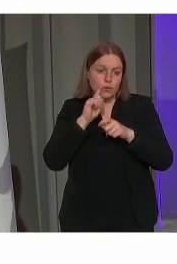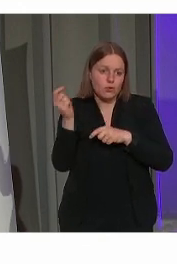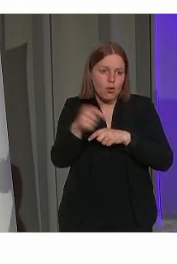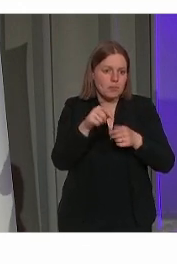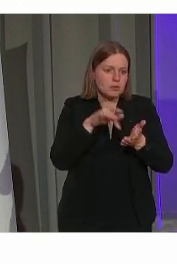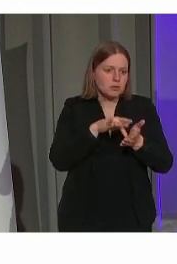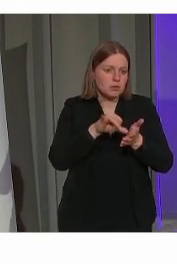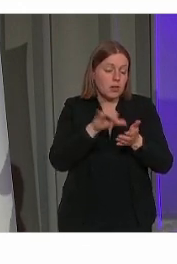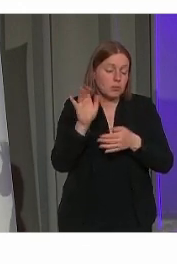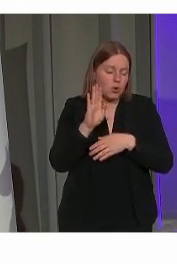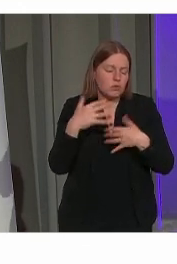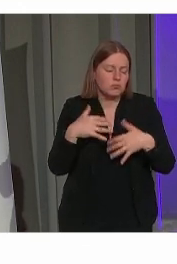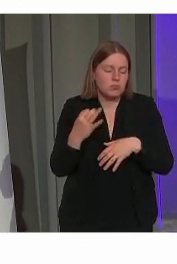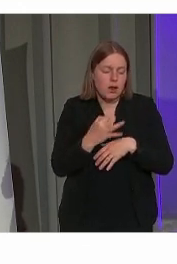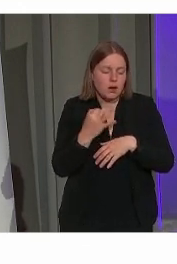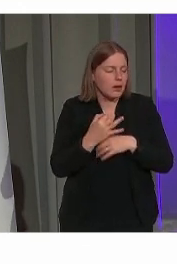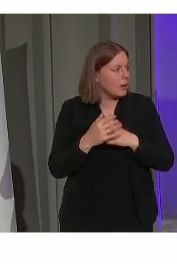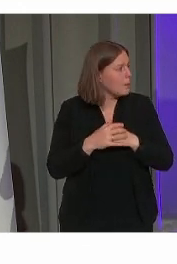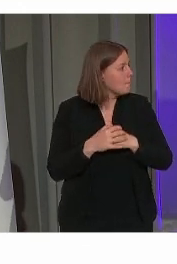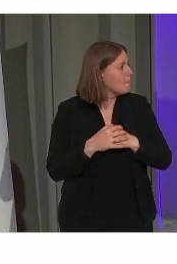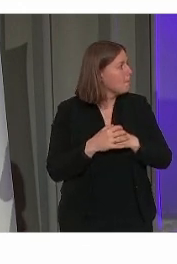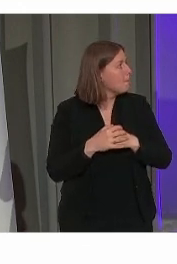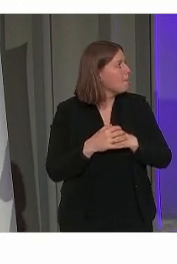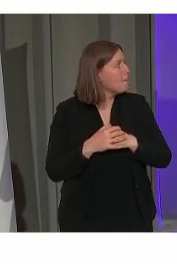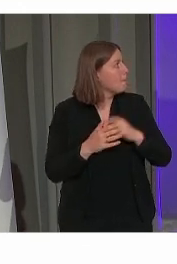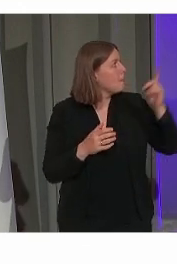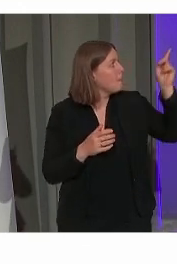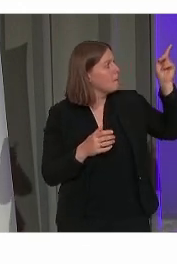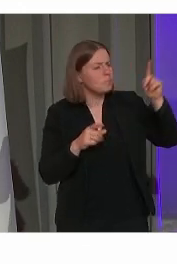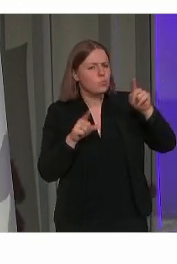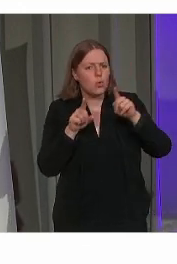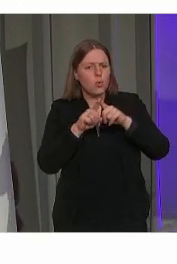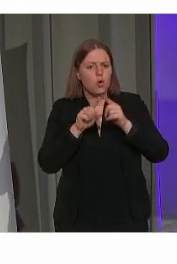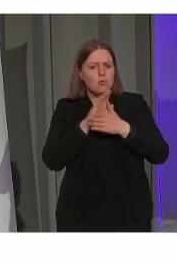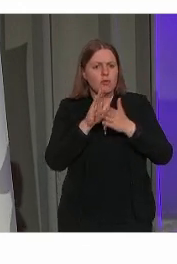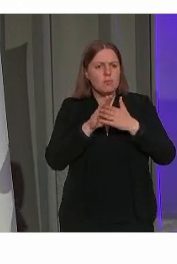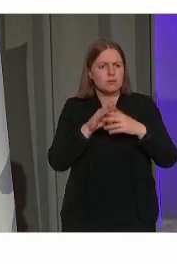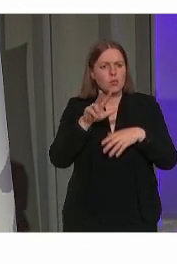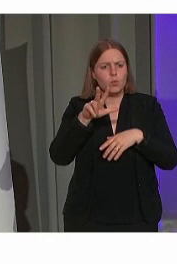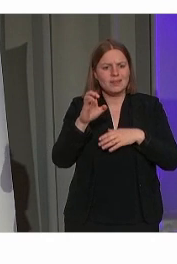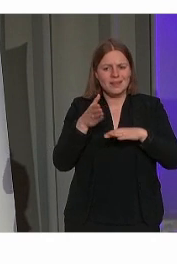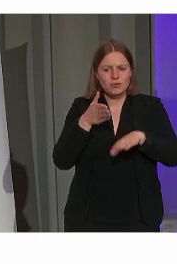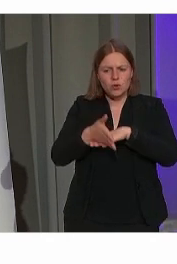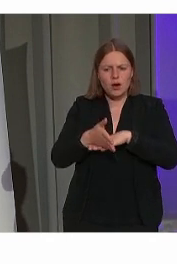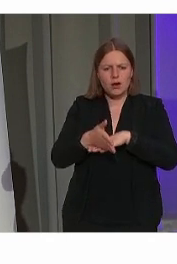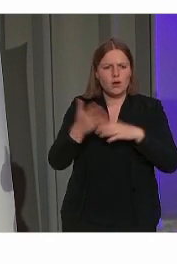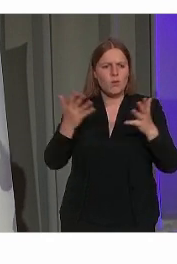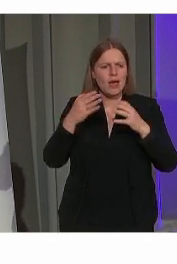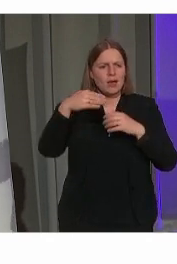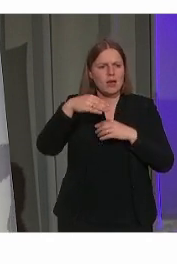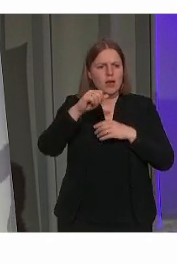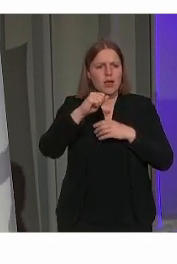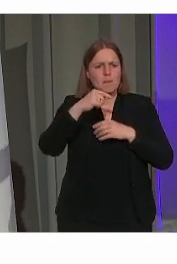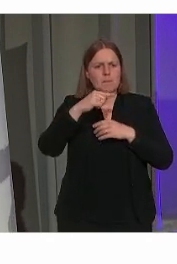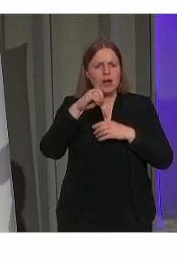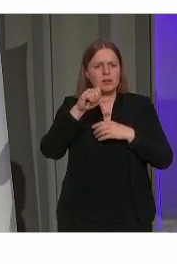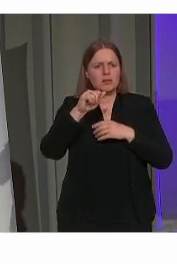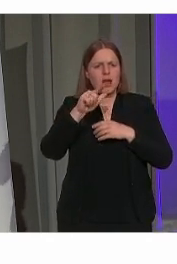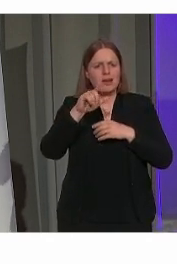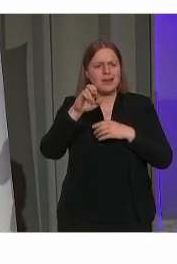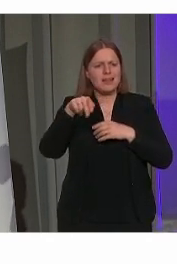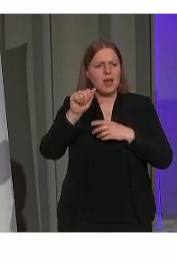Een project dat ik hier eventjes toon is het toegankelijk maken van sanitair in Magdalena Kerk in Brugge.